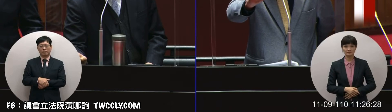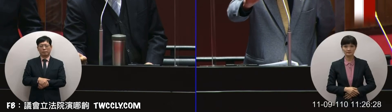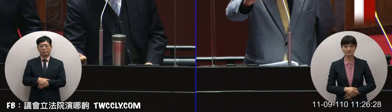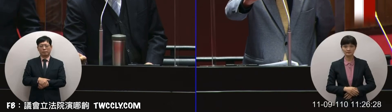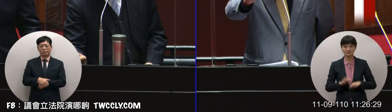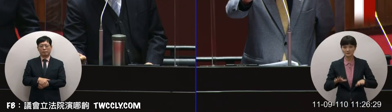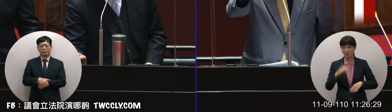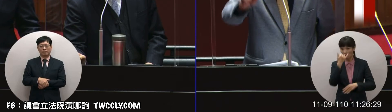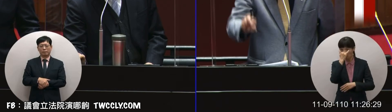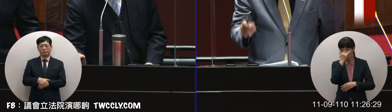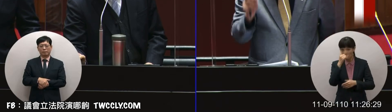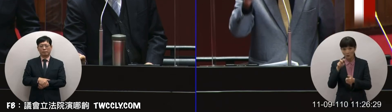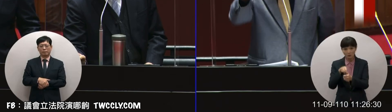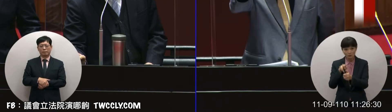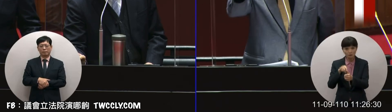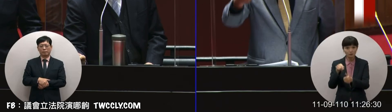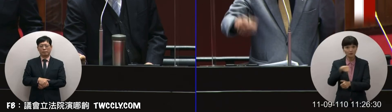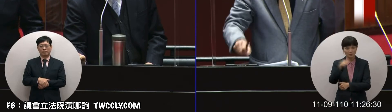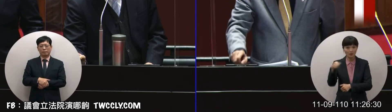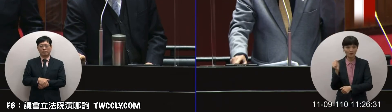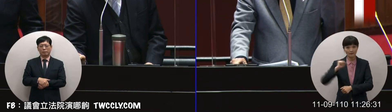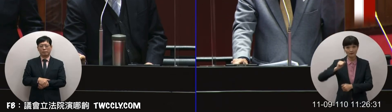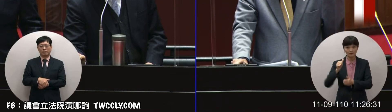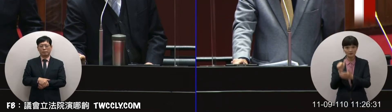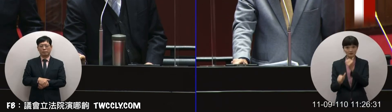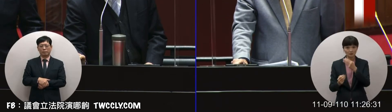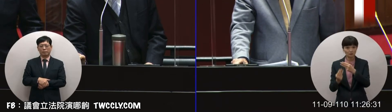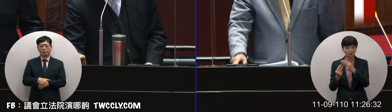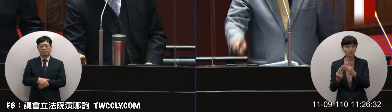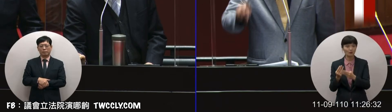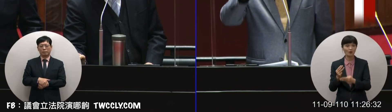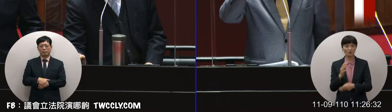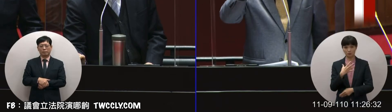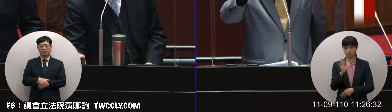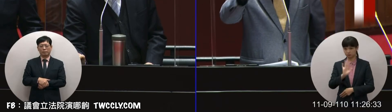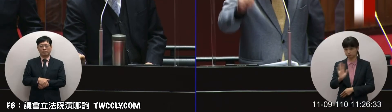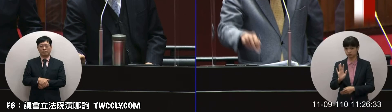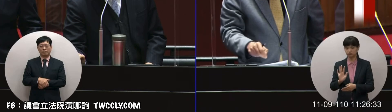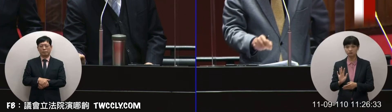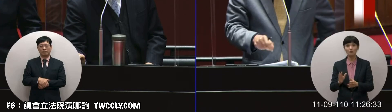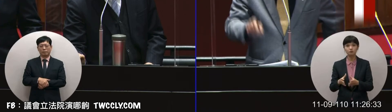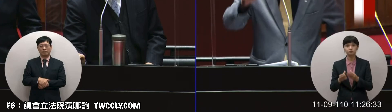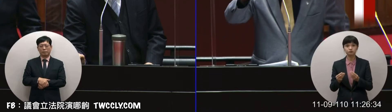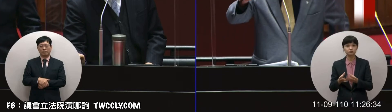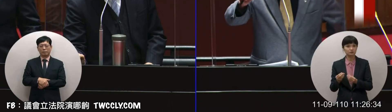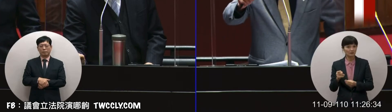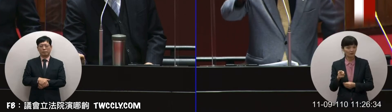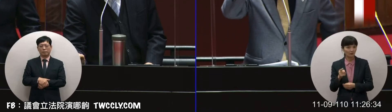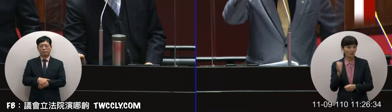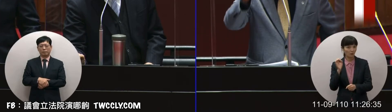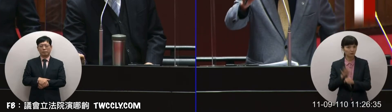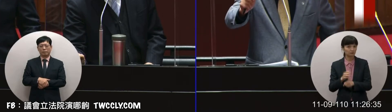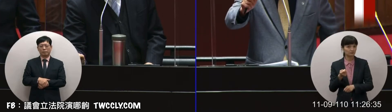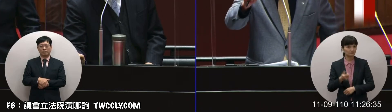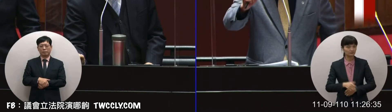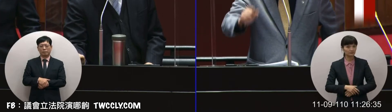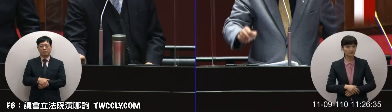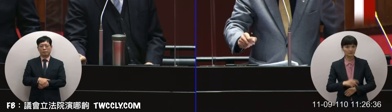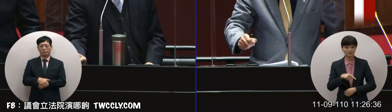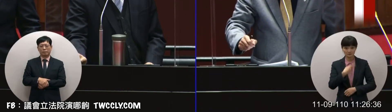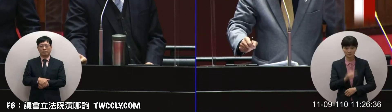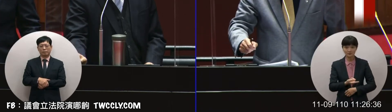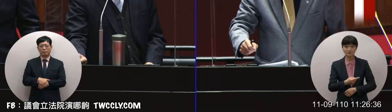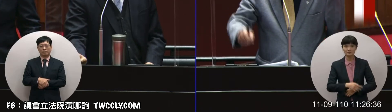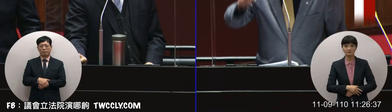養殖婦沒有幫你抗爭 因為你保守這麼強再來第四點 我要請教為何不開放